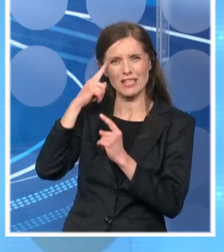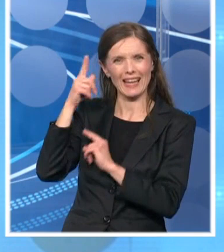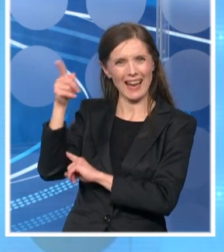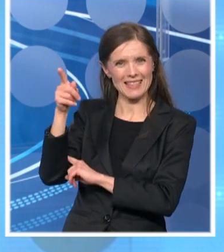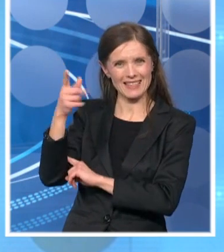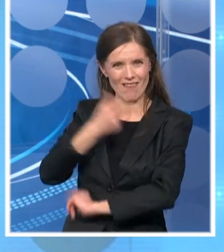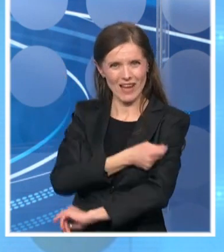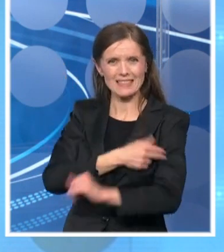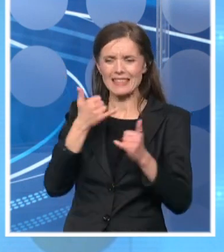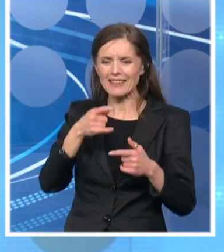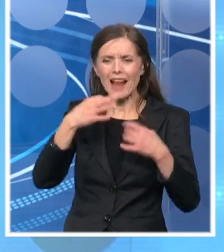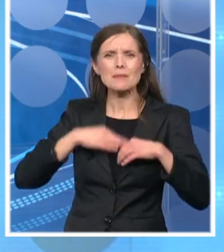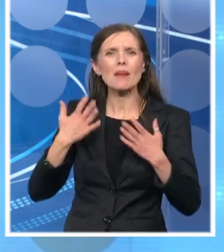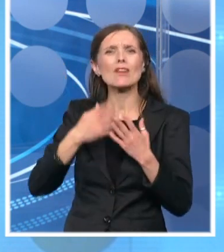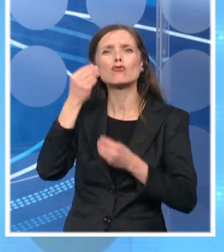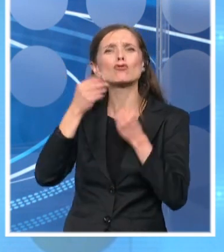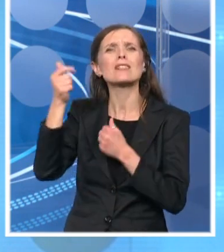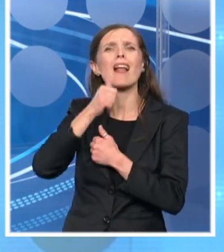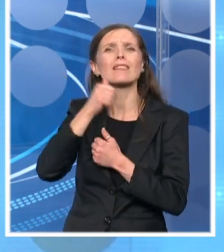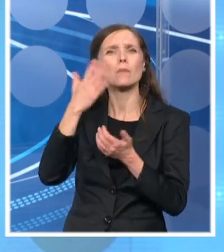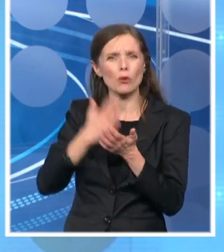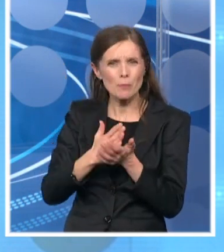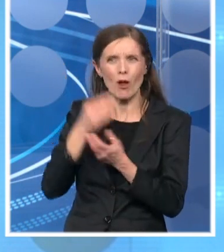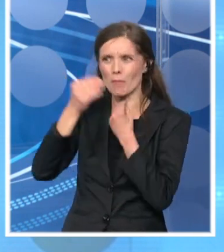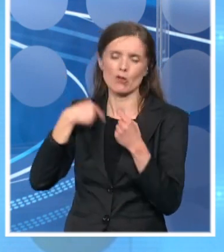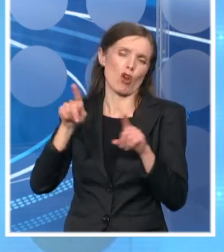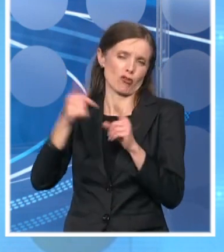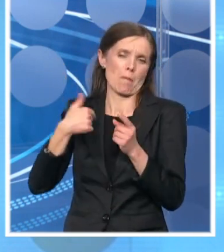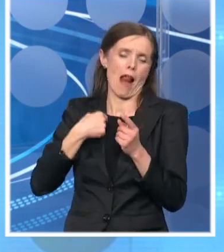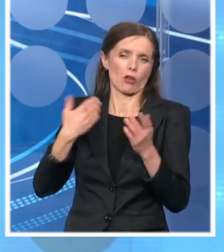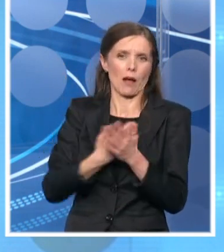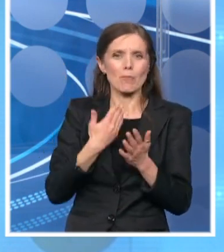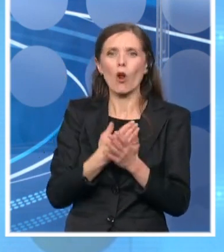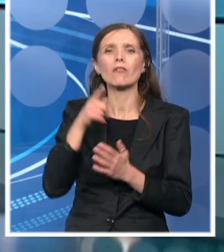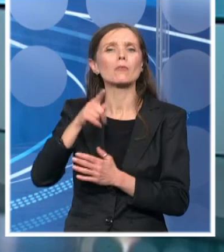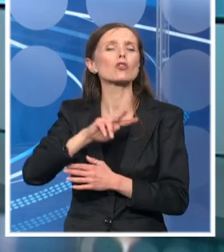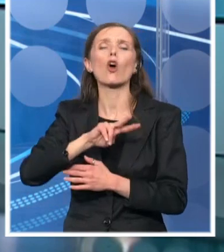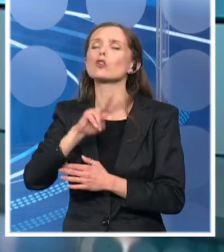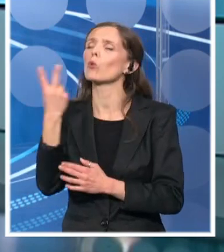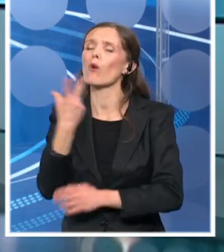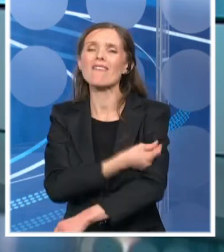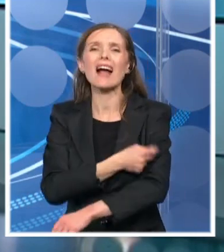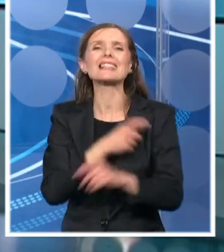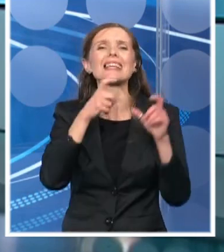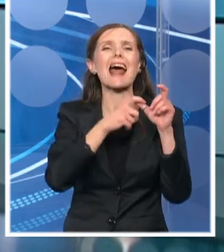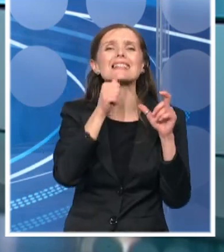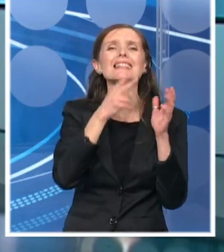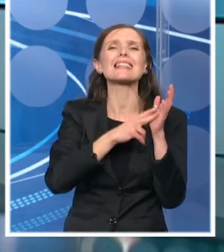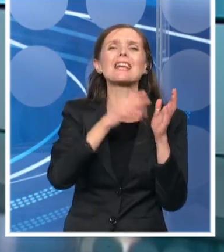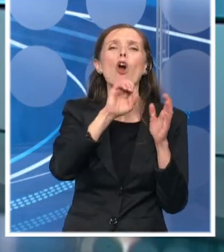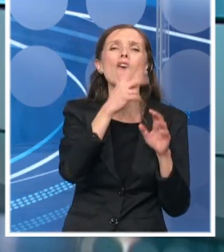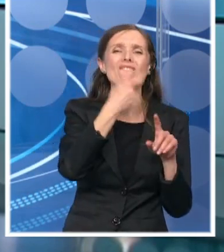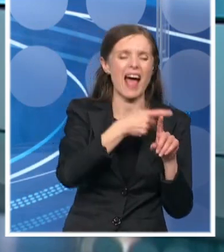predsjednik pričao na Zlatiboru malo o tome pa da ponovim i ja. Dakle, to je potpuno neka druga vakcina. To je Sinovac vakcina, ne Sinopharm